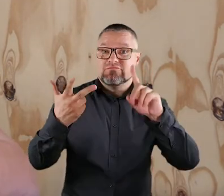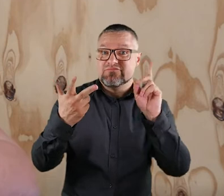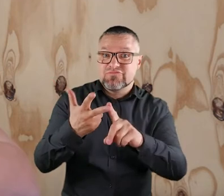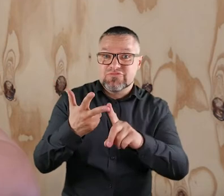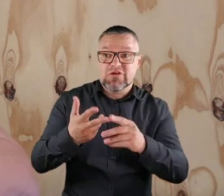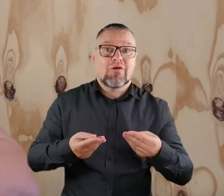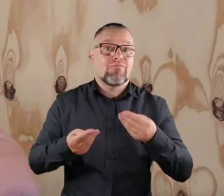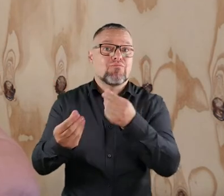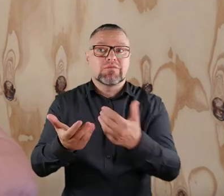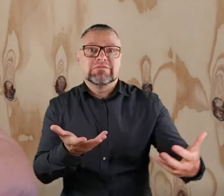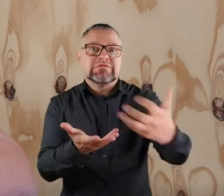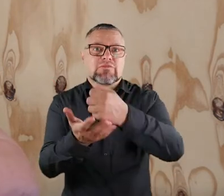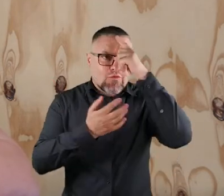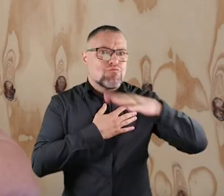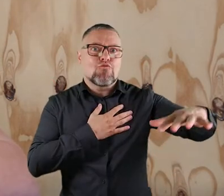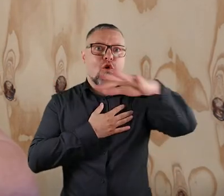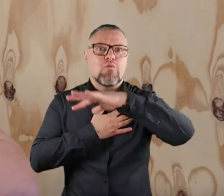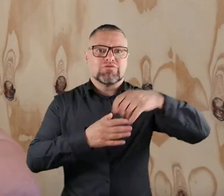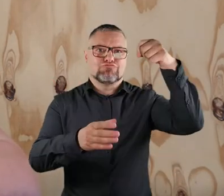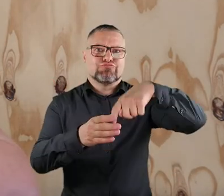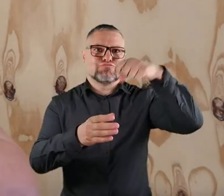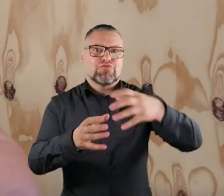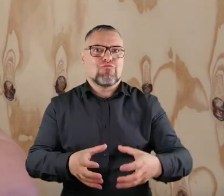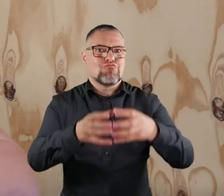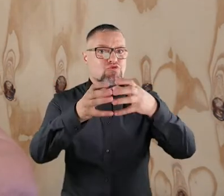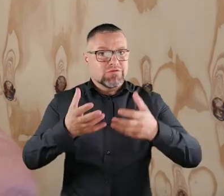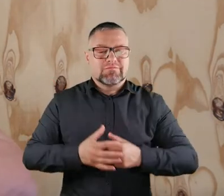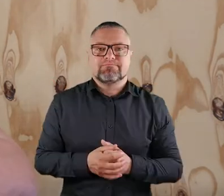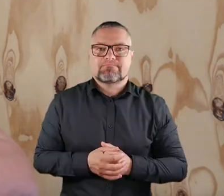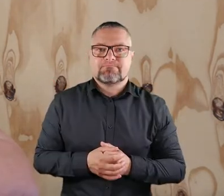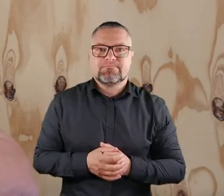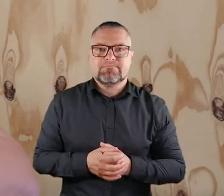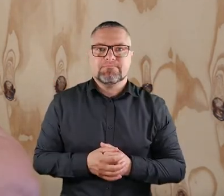są wpłaty pochodzące ze zbiórek publicznych, czyli zbiórek dopuszek.